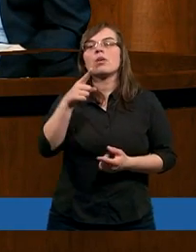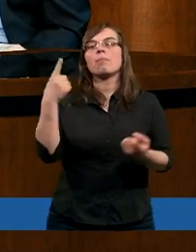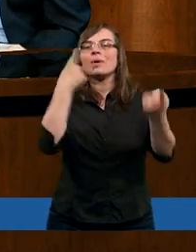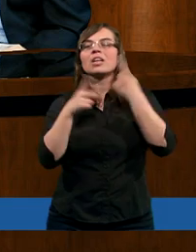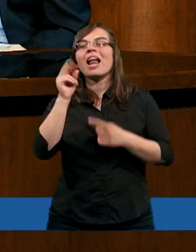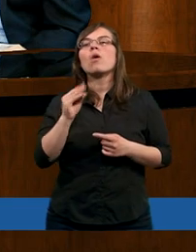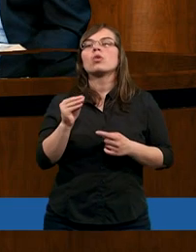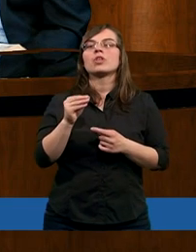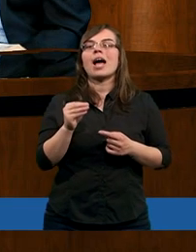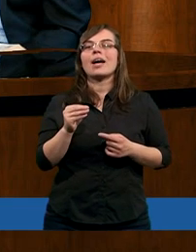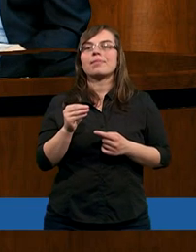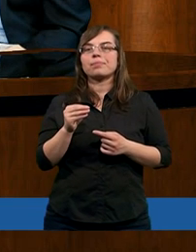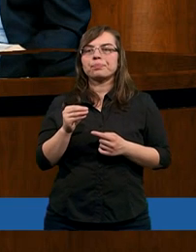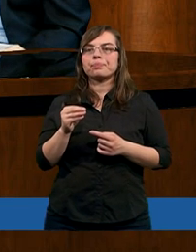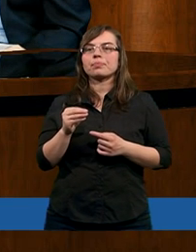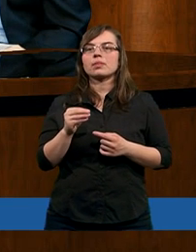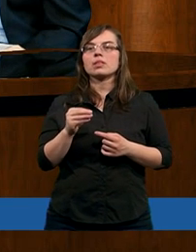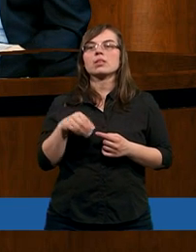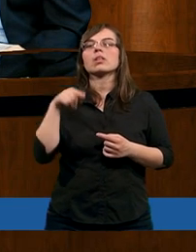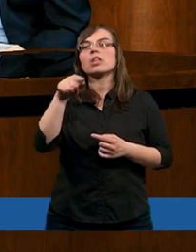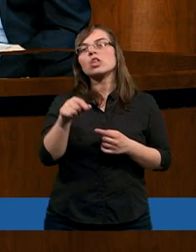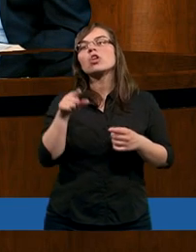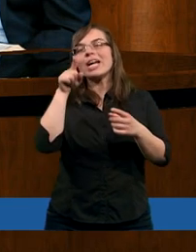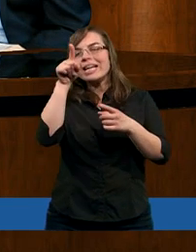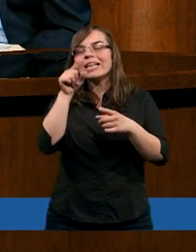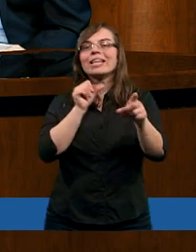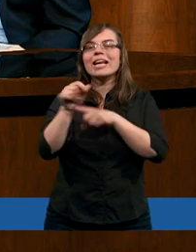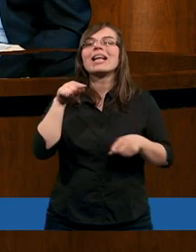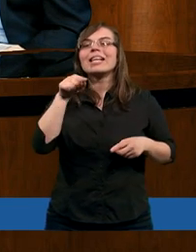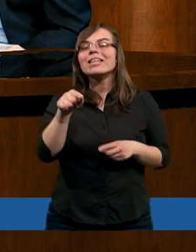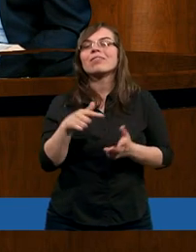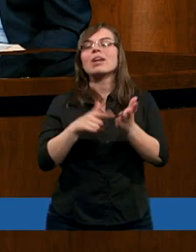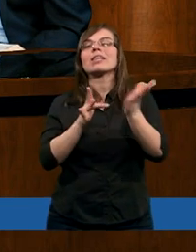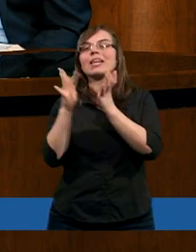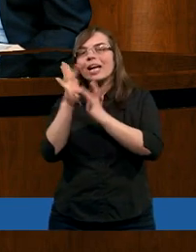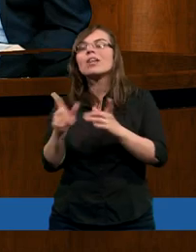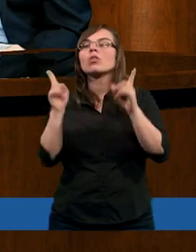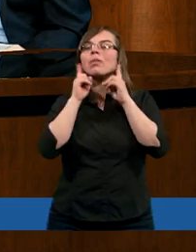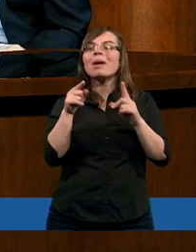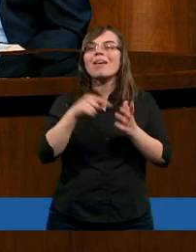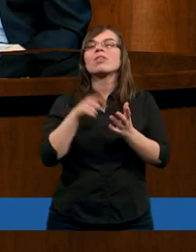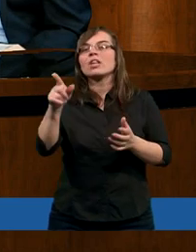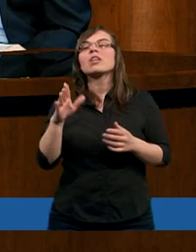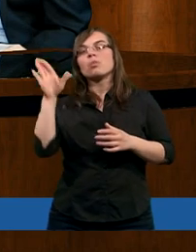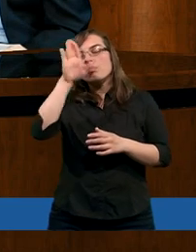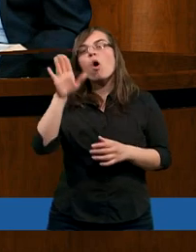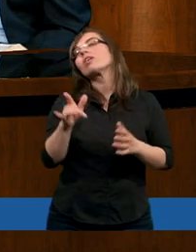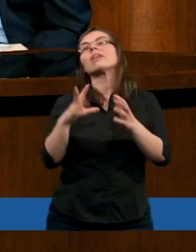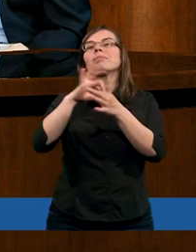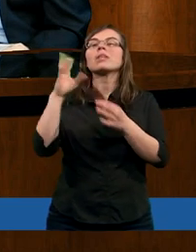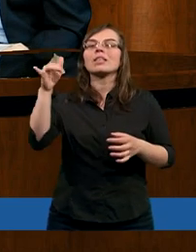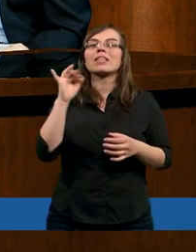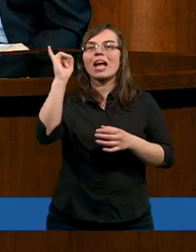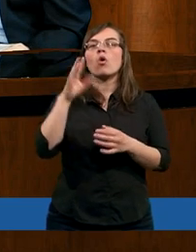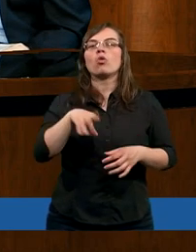Kiedy powiedział wtedy, jakby ty jesteś... Chrystus. Chrystus, prawda? Syn Boga